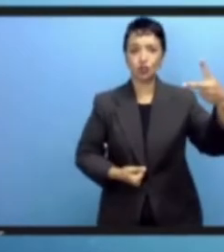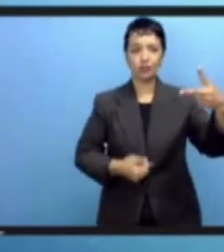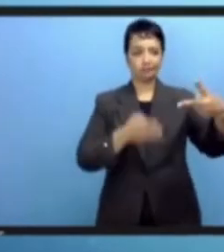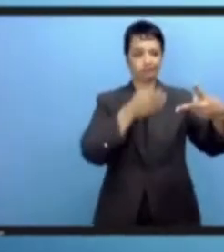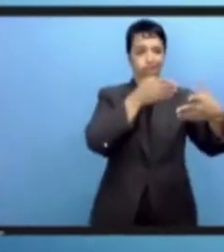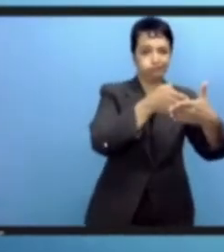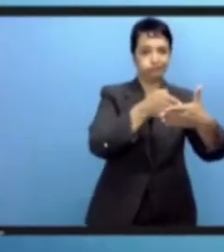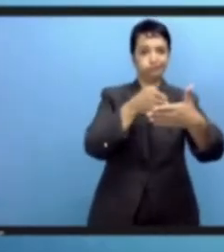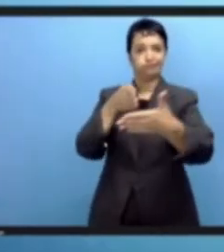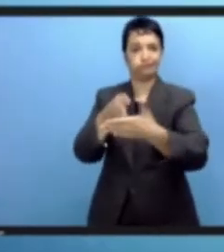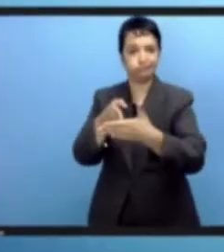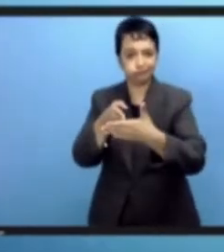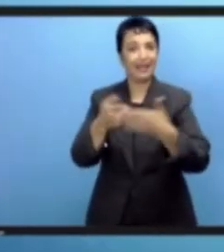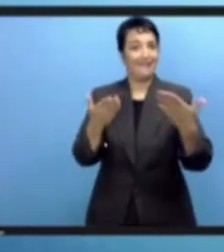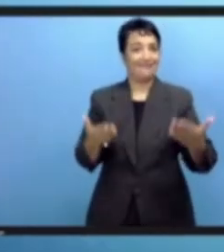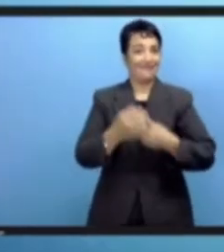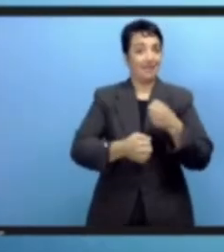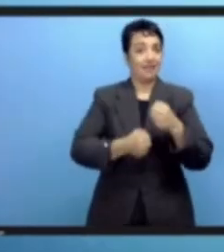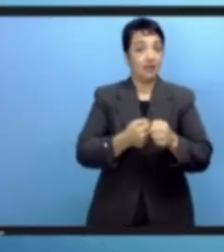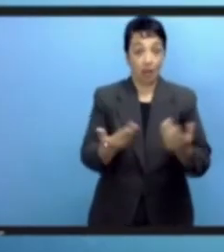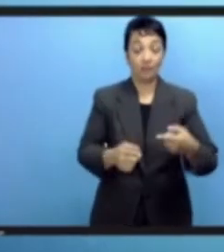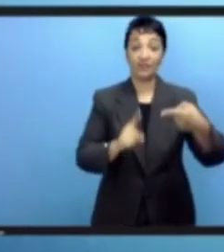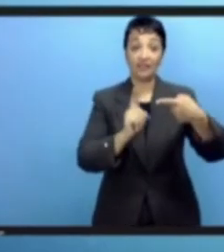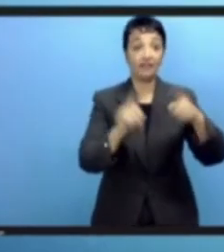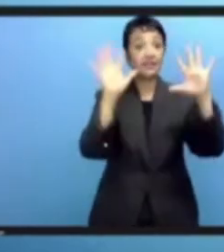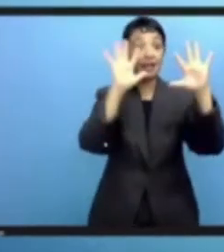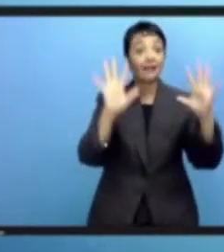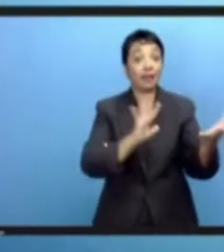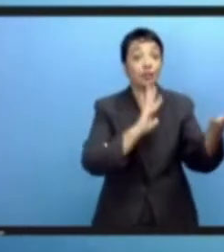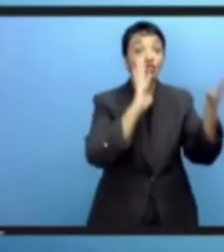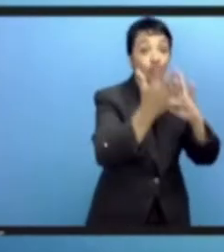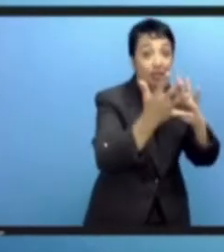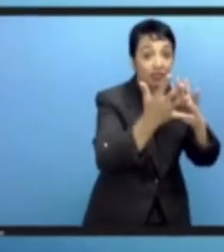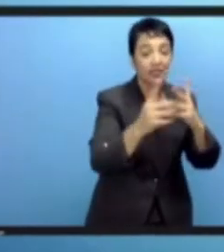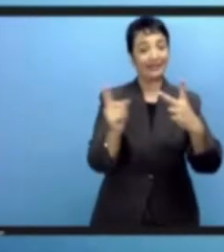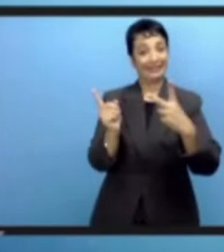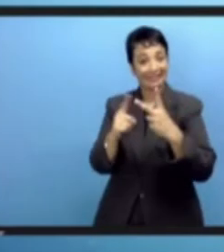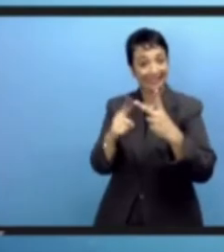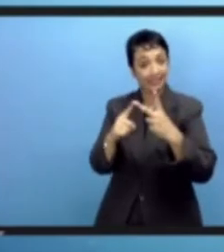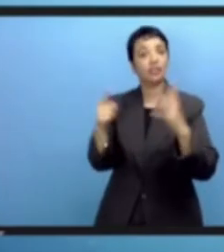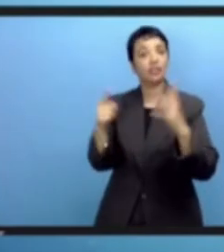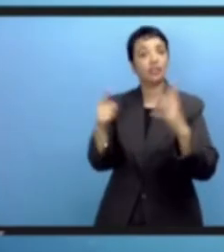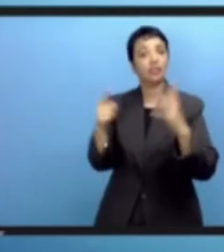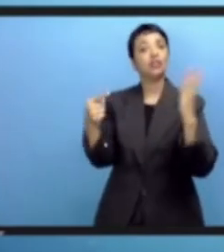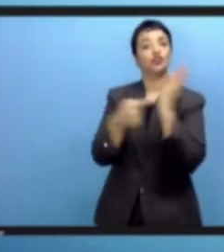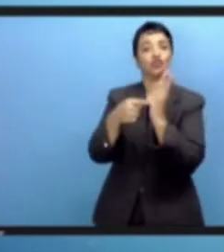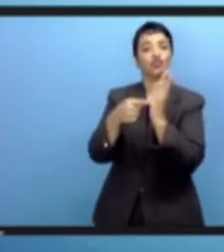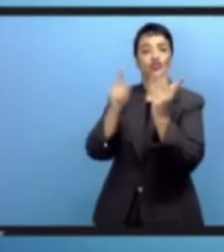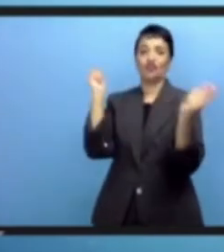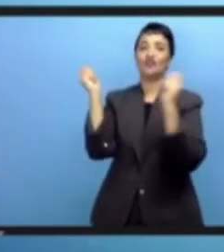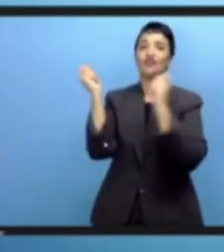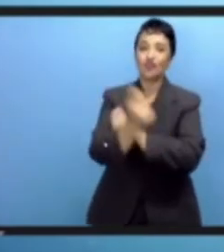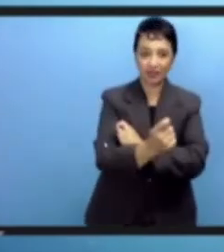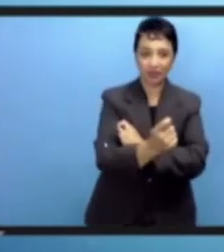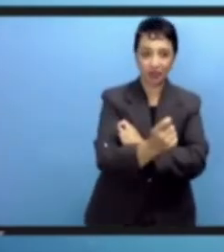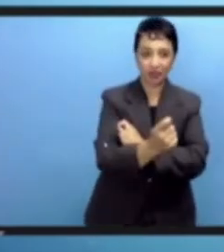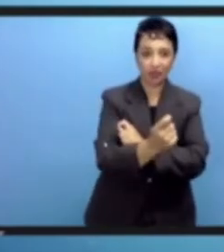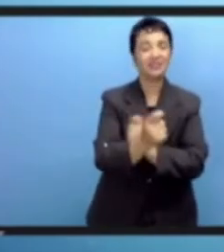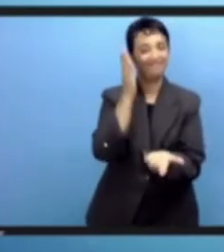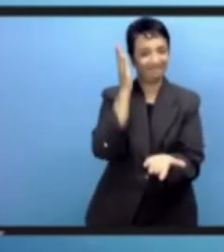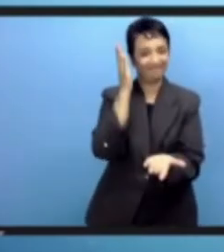أكد على أن هناك ثلاثة تحديات نواجهها في القرن الحالي تغير المناخ